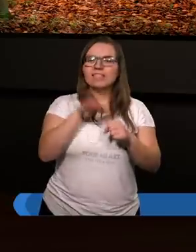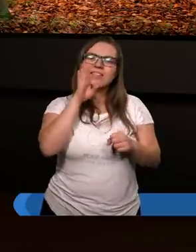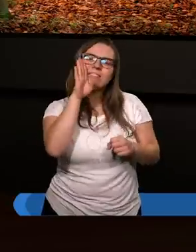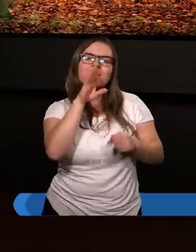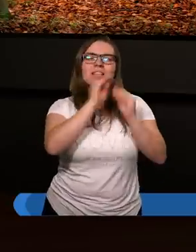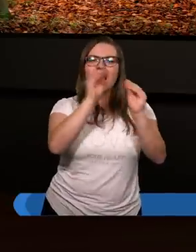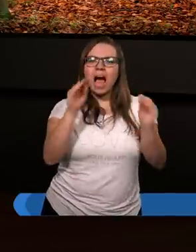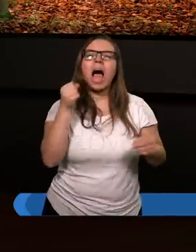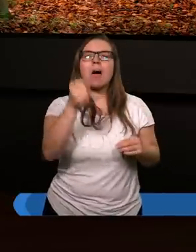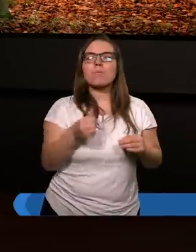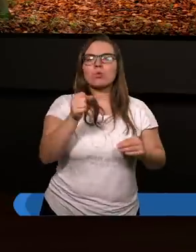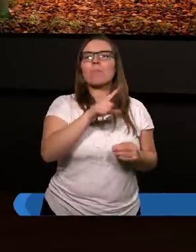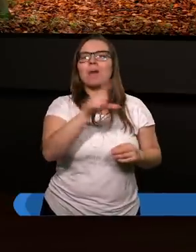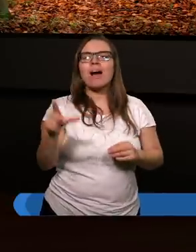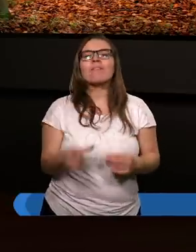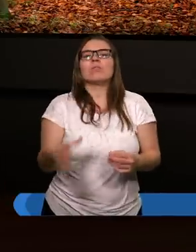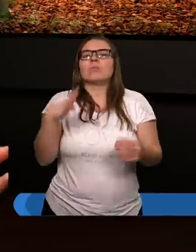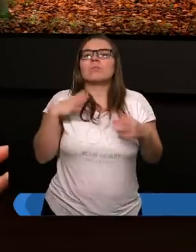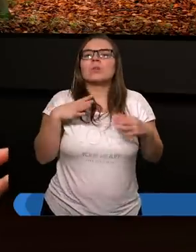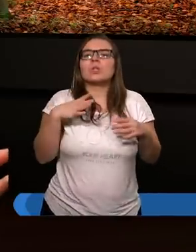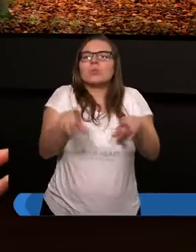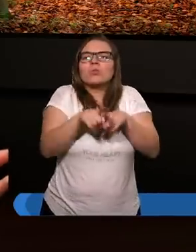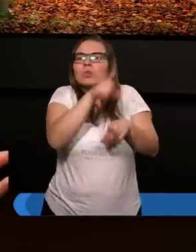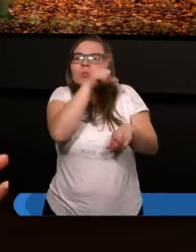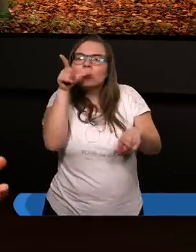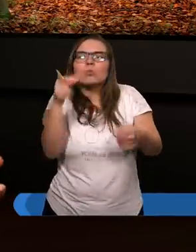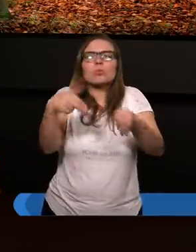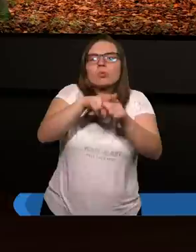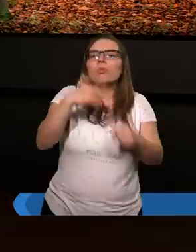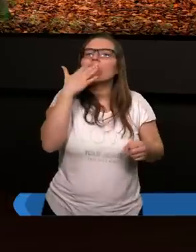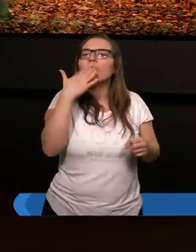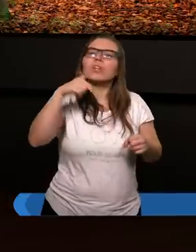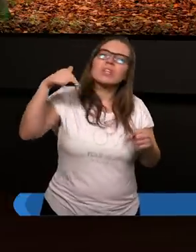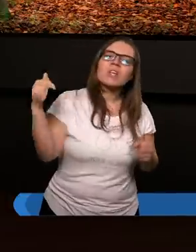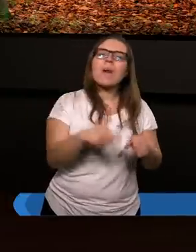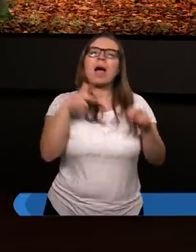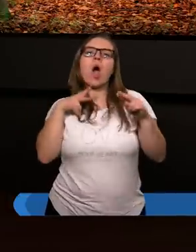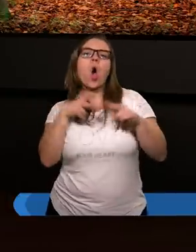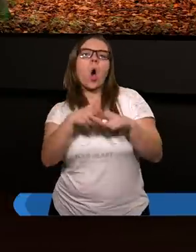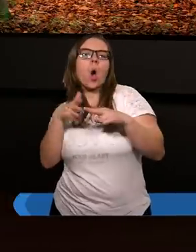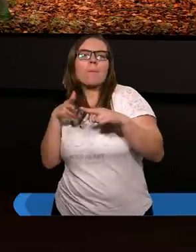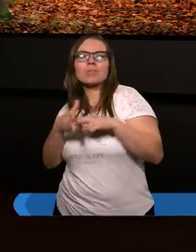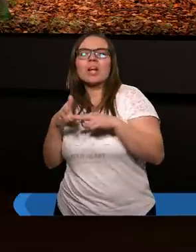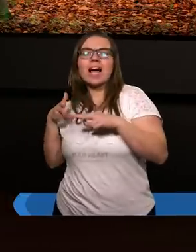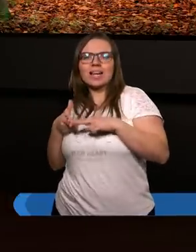nauczał apostoł Paweł, pojawili się znów ludzie, którzy mówili, że trzeba obrzezać